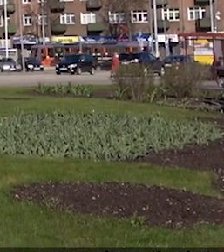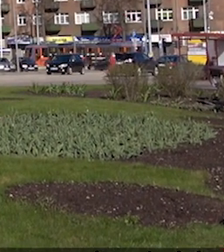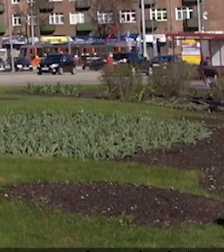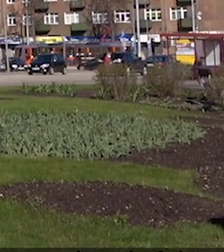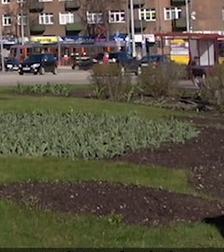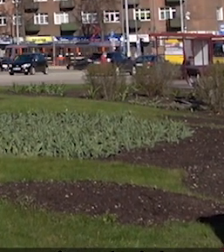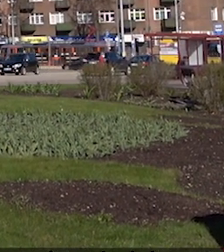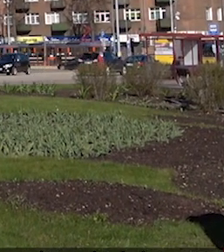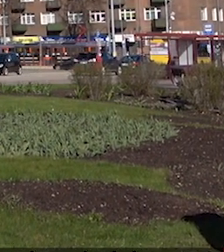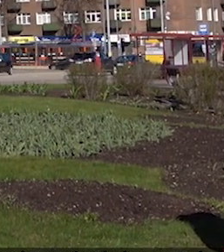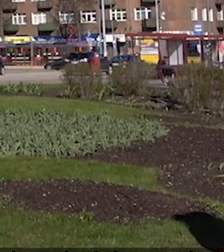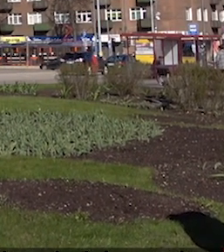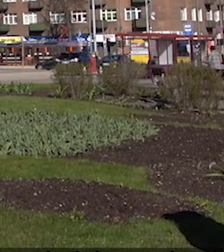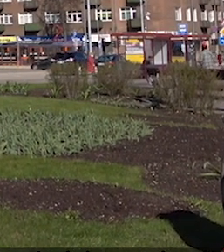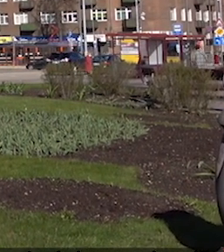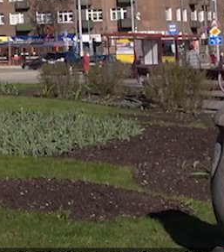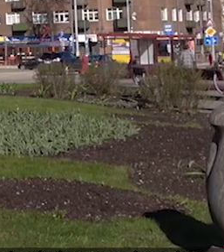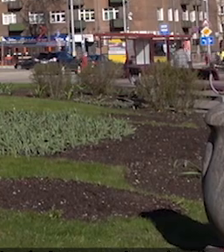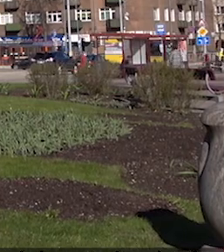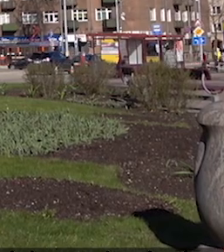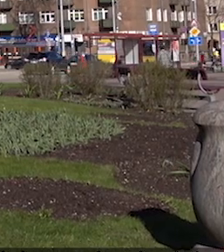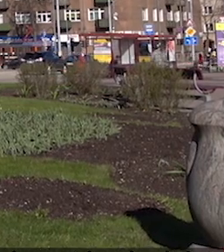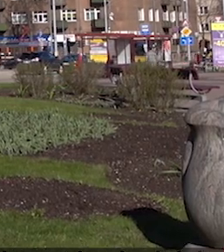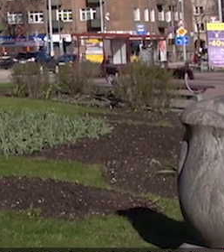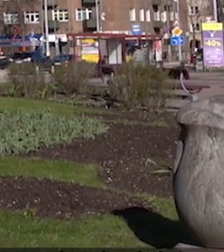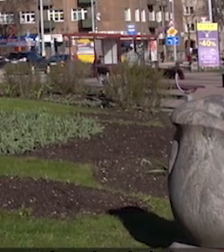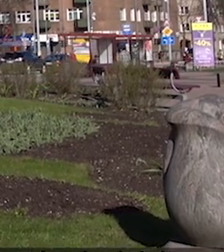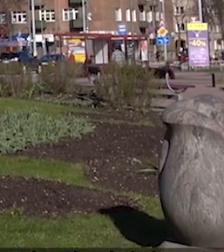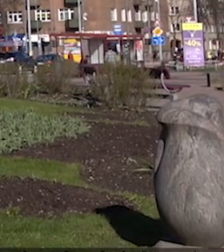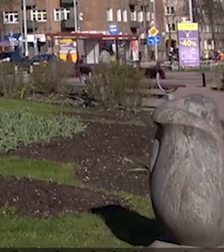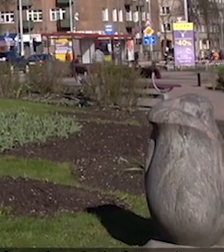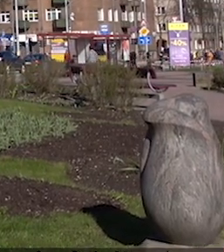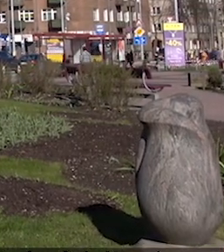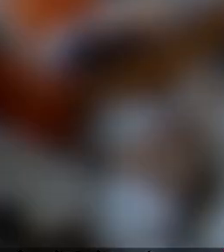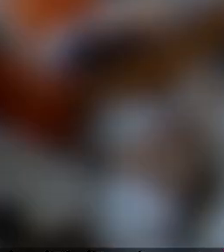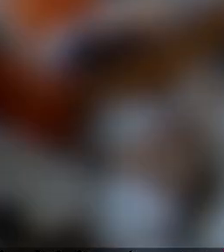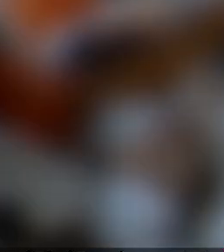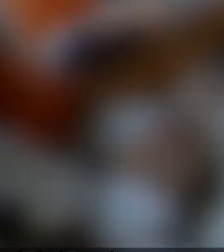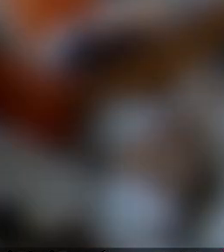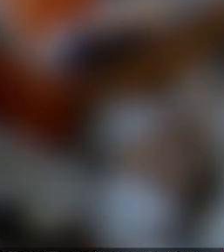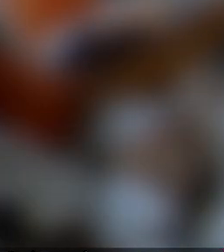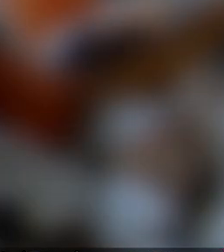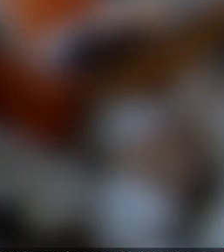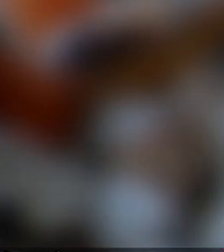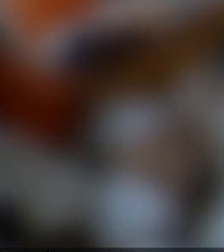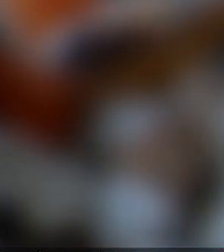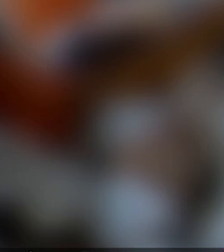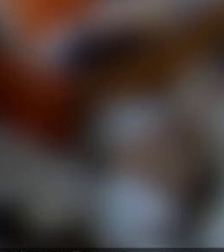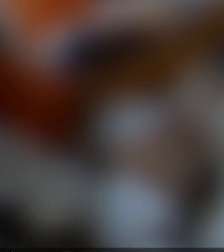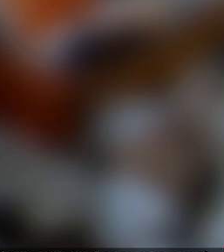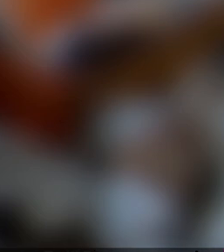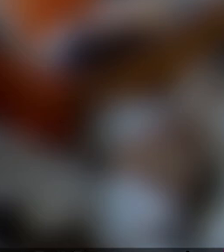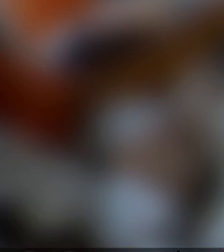pašvaldībām ir jāstrādā, ir jāveicina sadarbība, lai kopā mazinātu bezdarba līmeni, kas Daugavpilī ir sāpīgs temats.